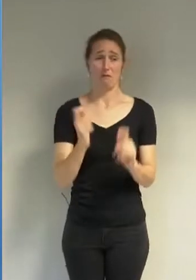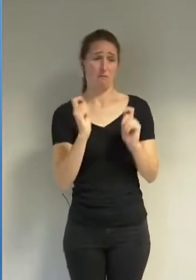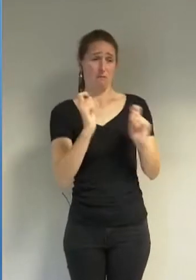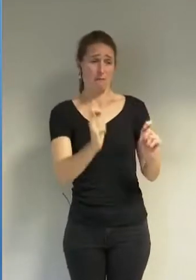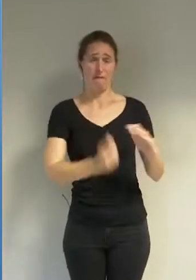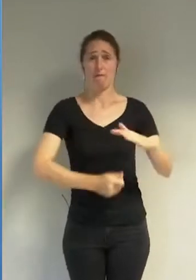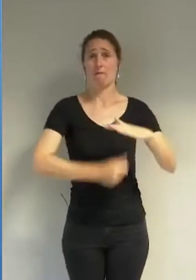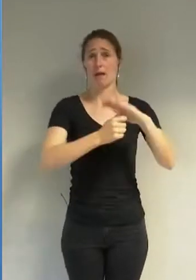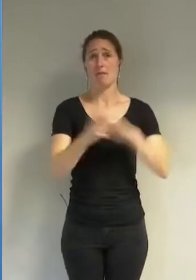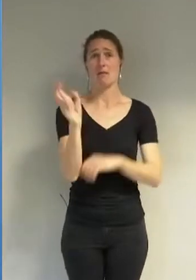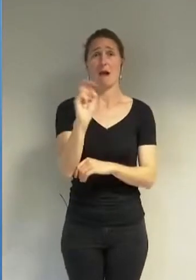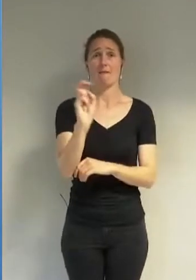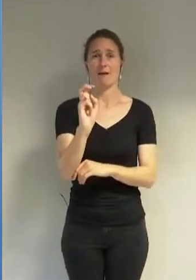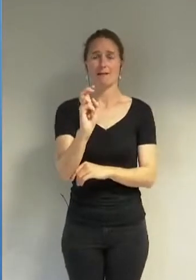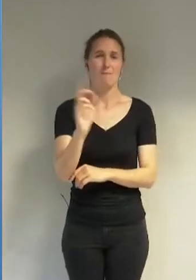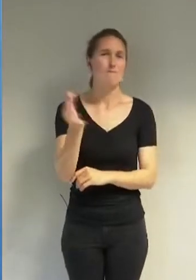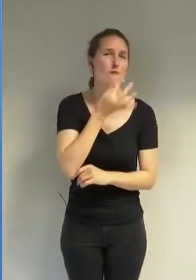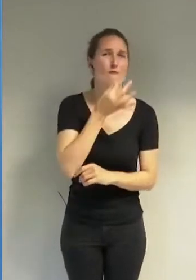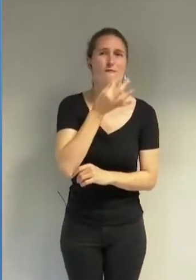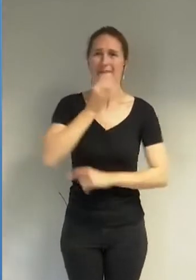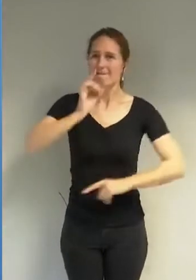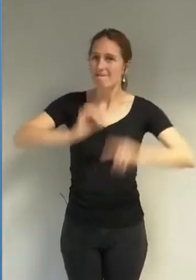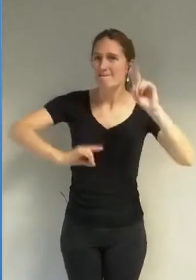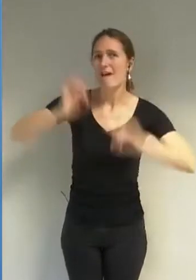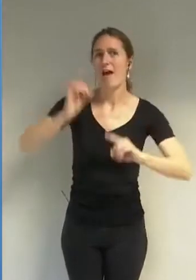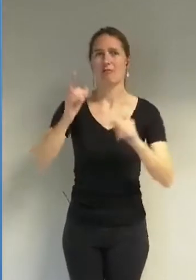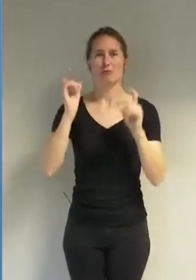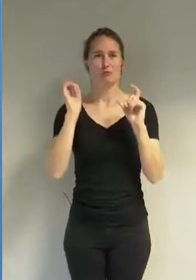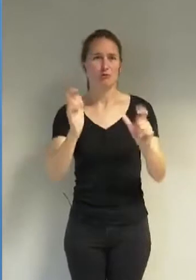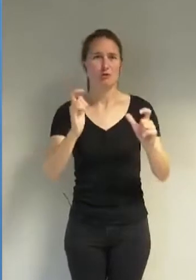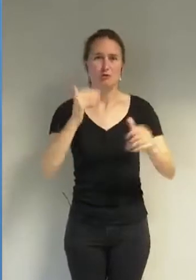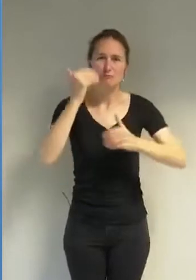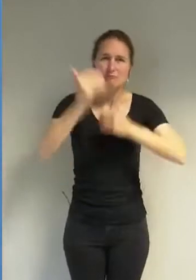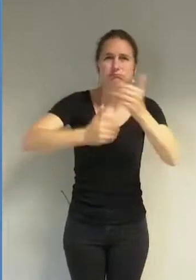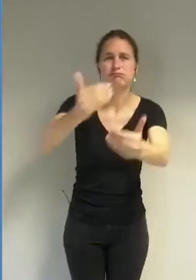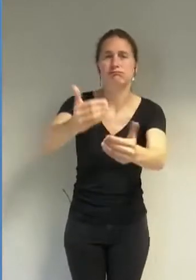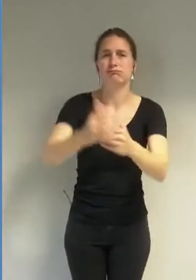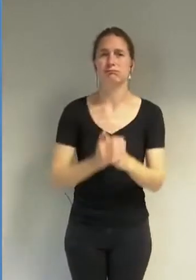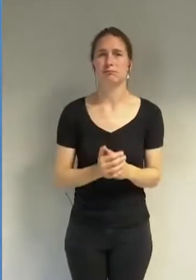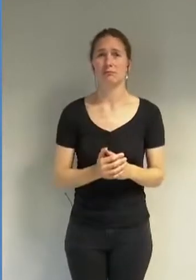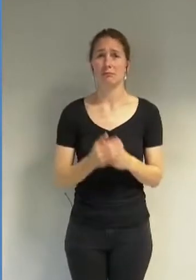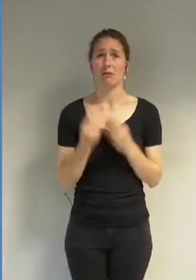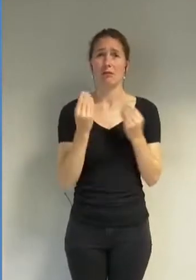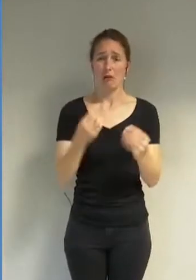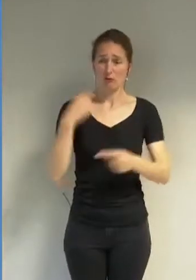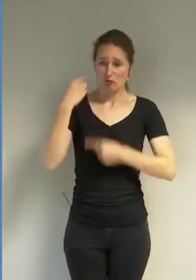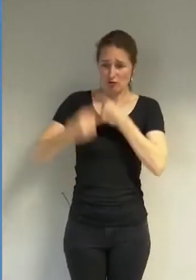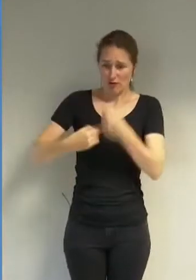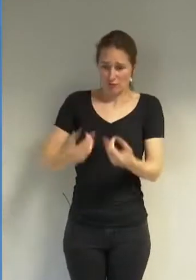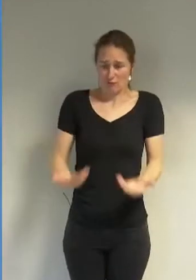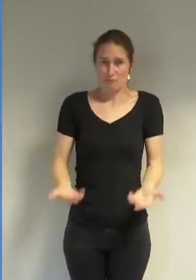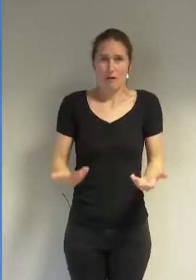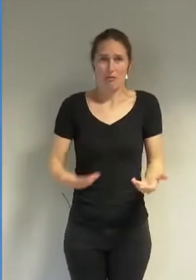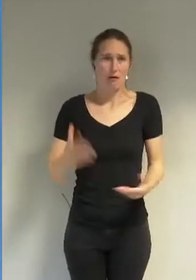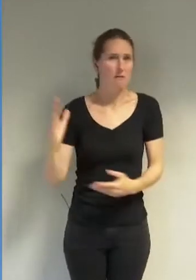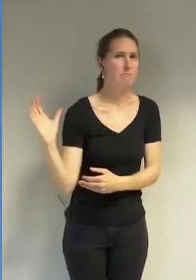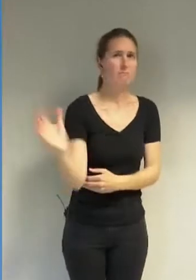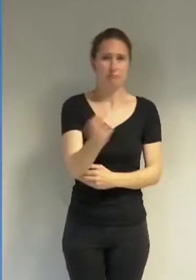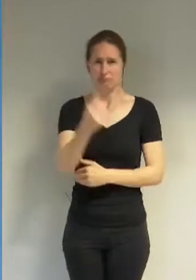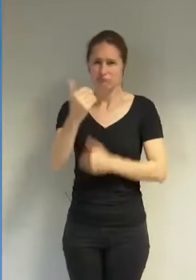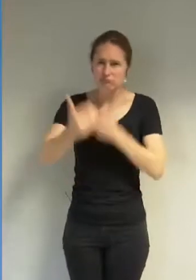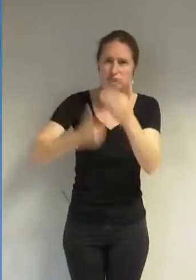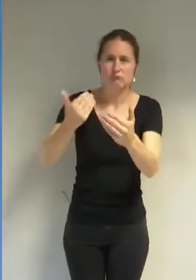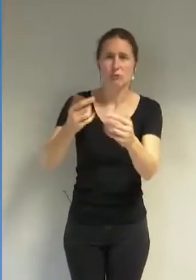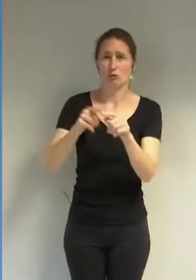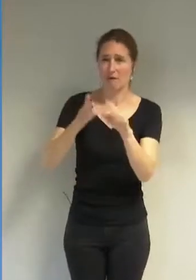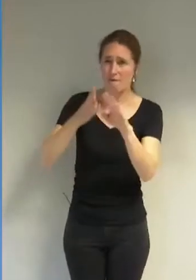et une magnifique opportunité. Elle aurait dû impulser une espérance aux générations présentes et futures d